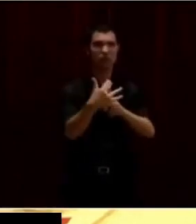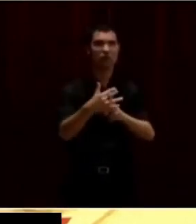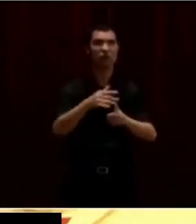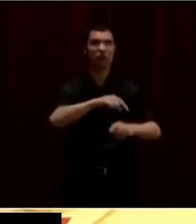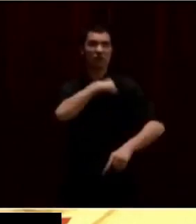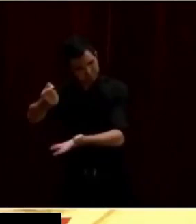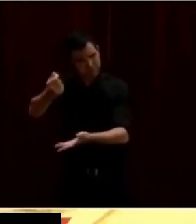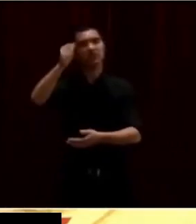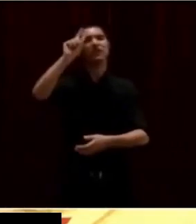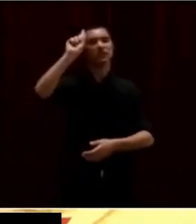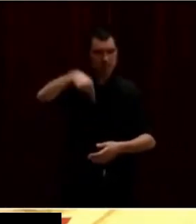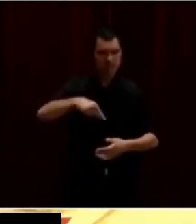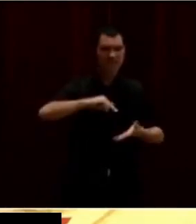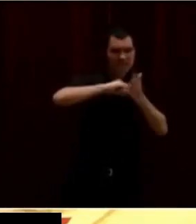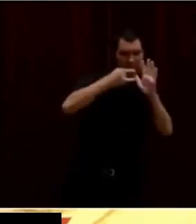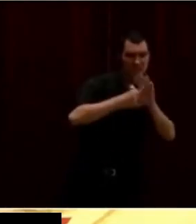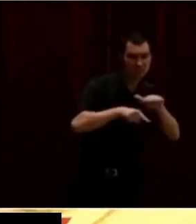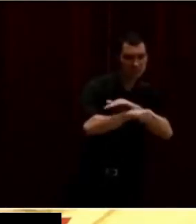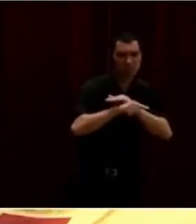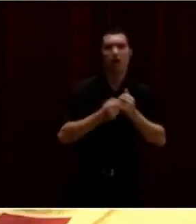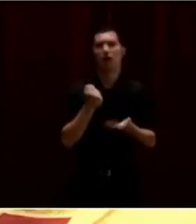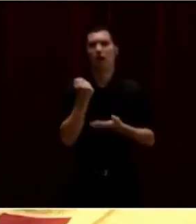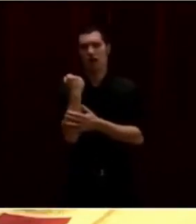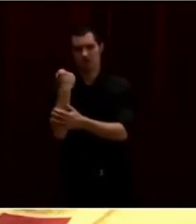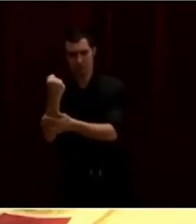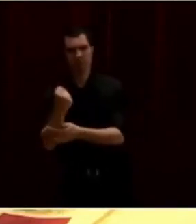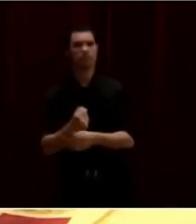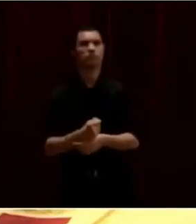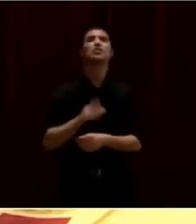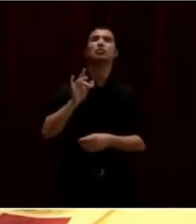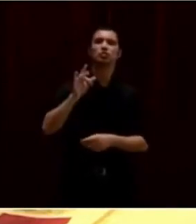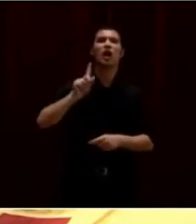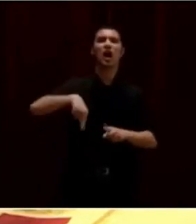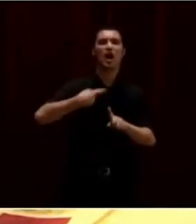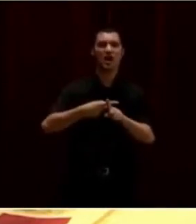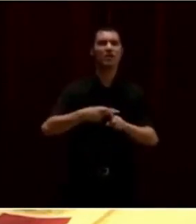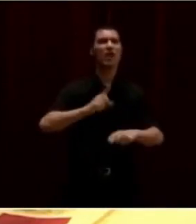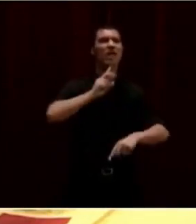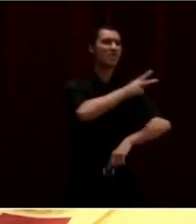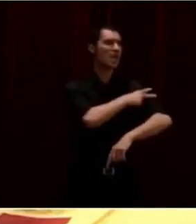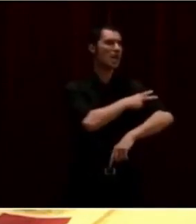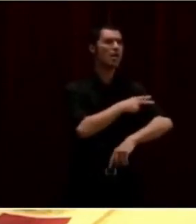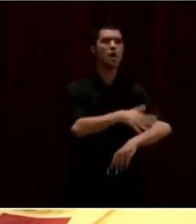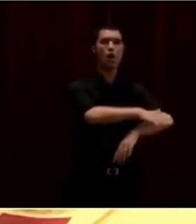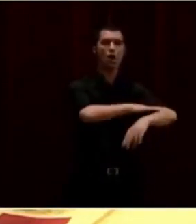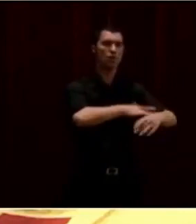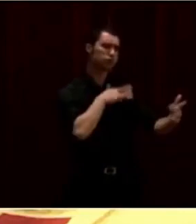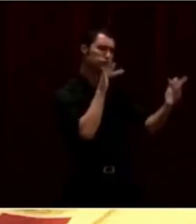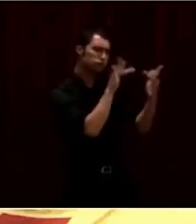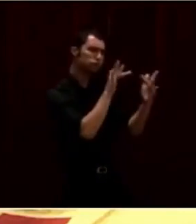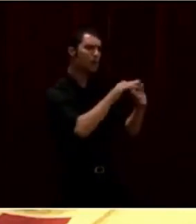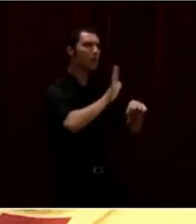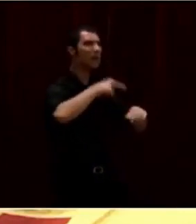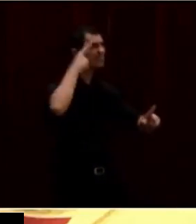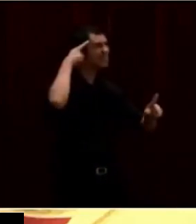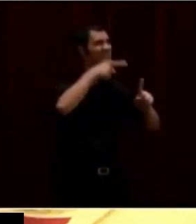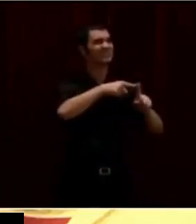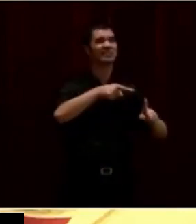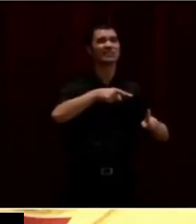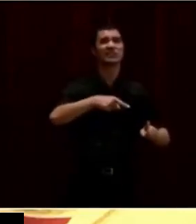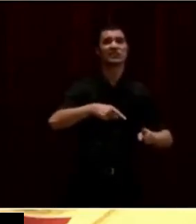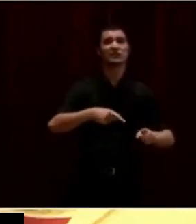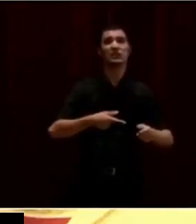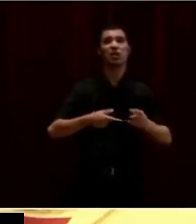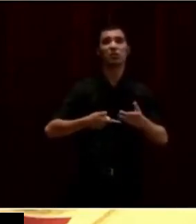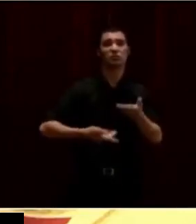cada vegada més. El que hem fet en aquest moment ha estat també estar en contacte amb la delegació del govern per tal de trametre en el govern